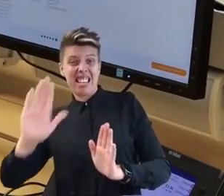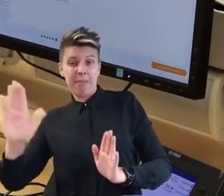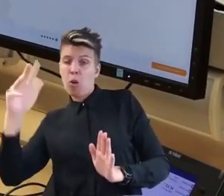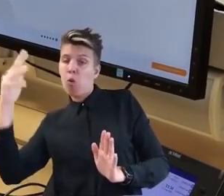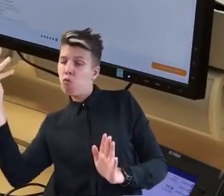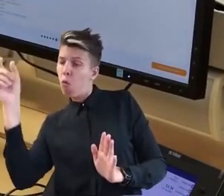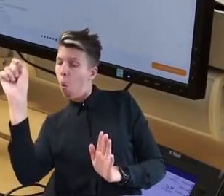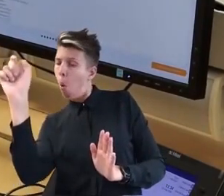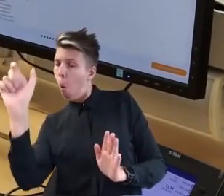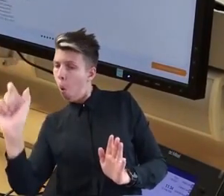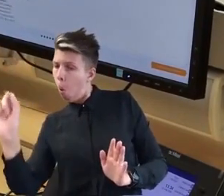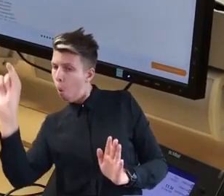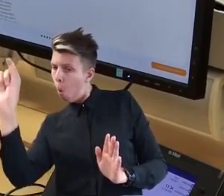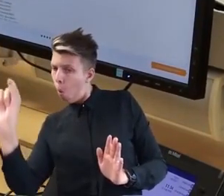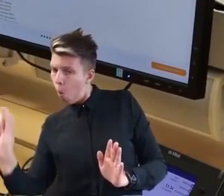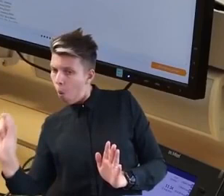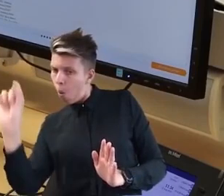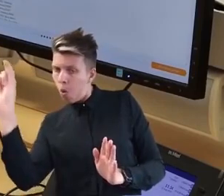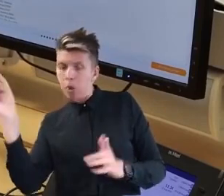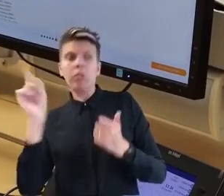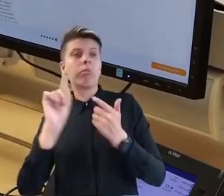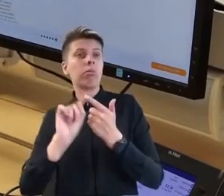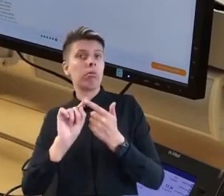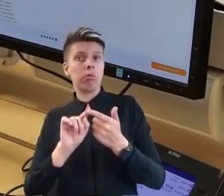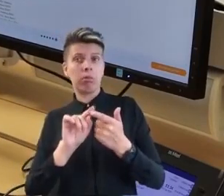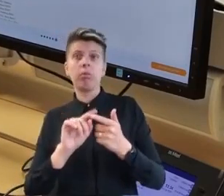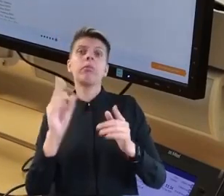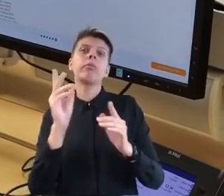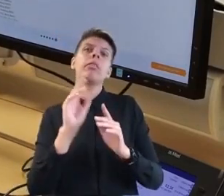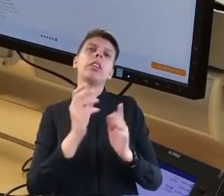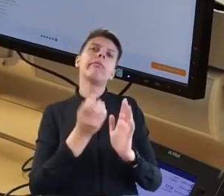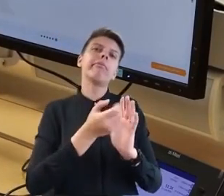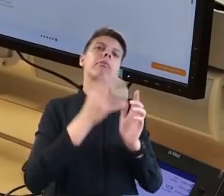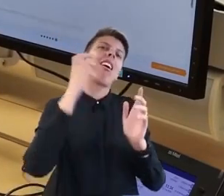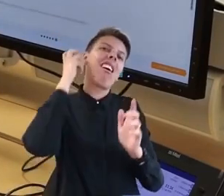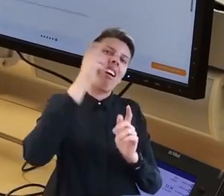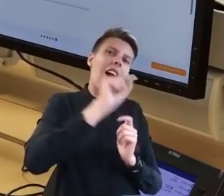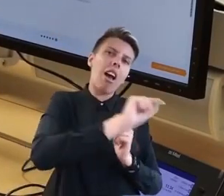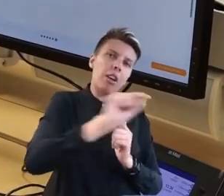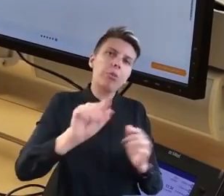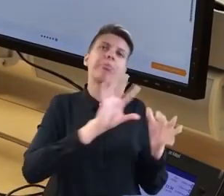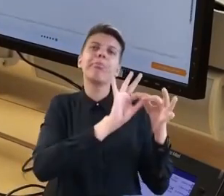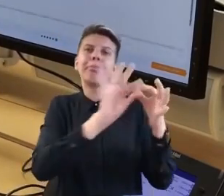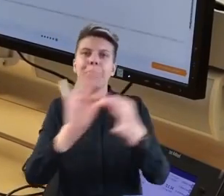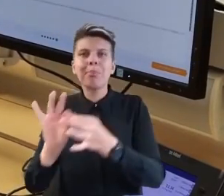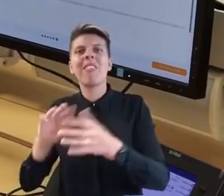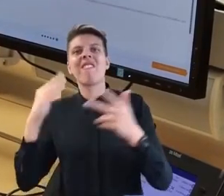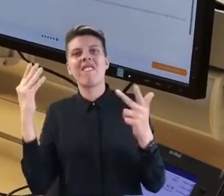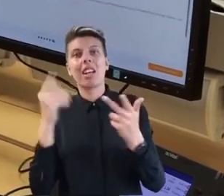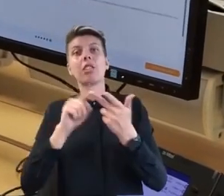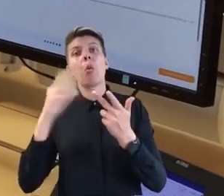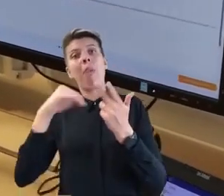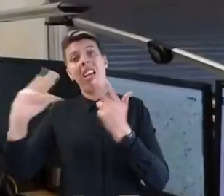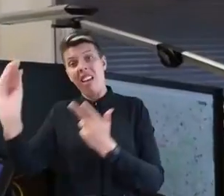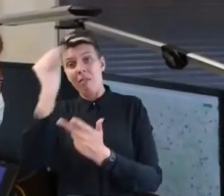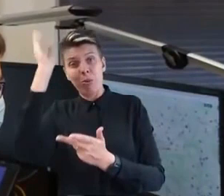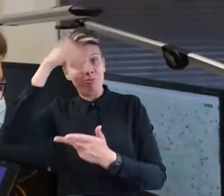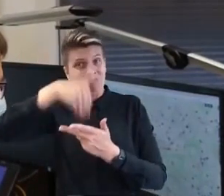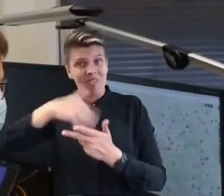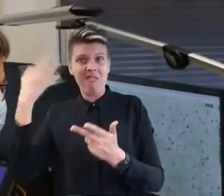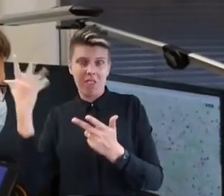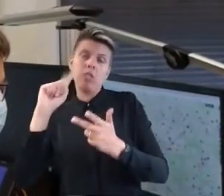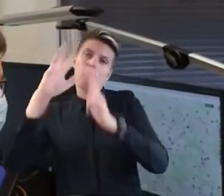Welche der Medien und der Warnkanäle sind in dem Gebiet zu empfangen? Welche weiteren Informationen sind in dieser Warnmeldung drin?